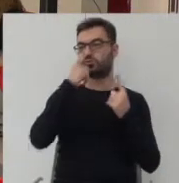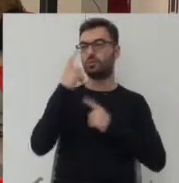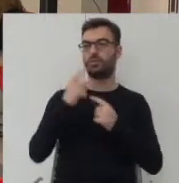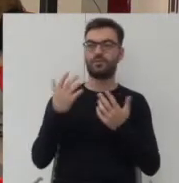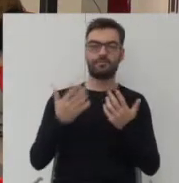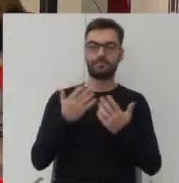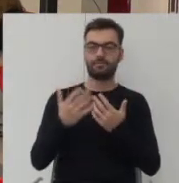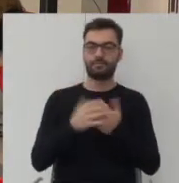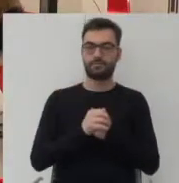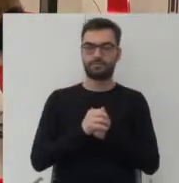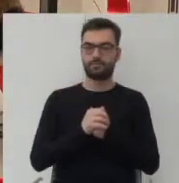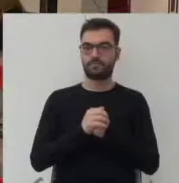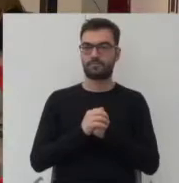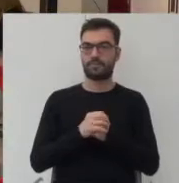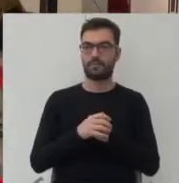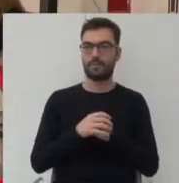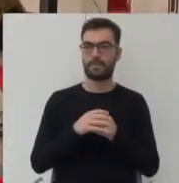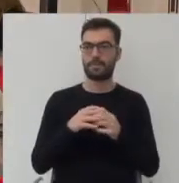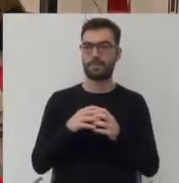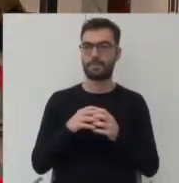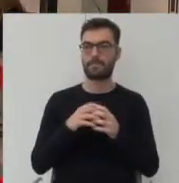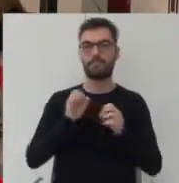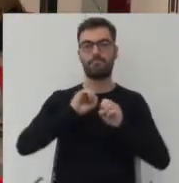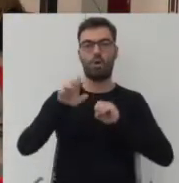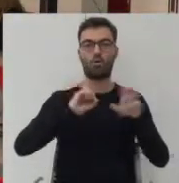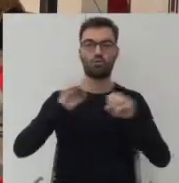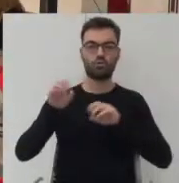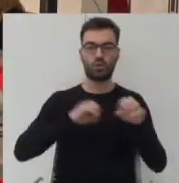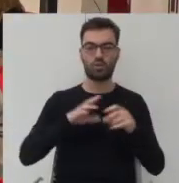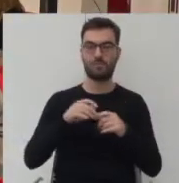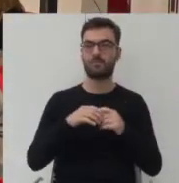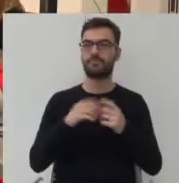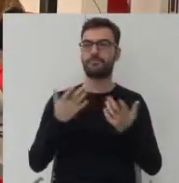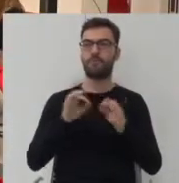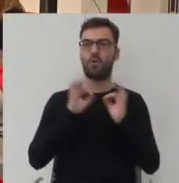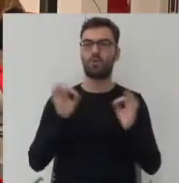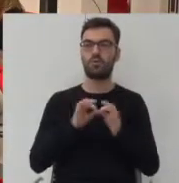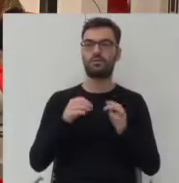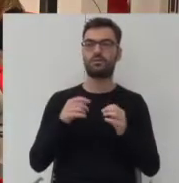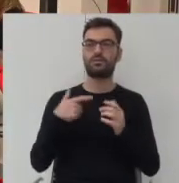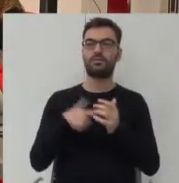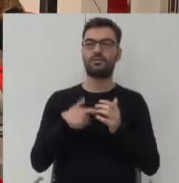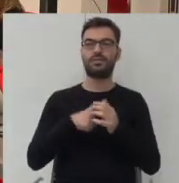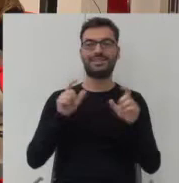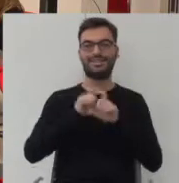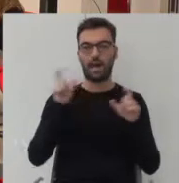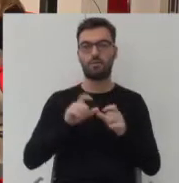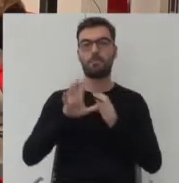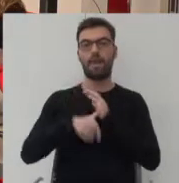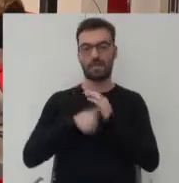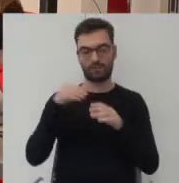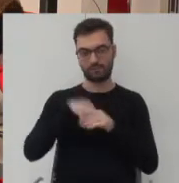taka rozrzucona i w ogóle tam cały czas w mieście,